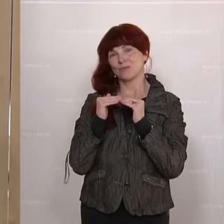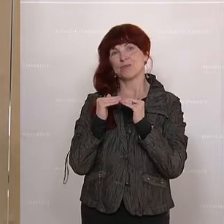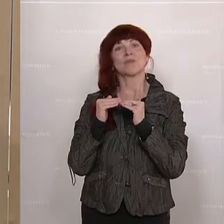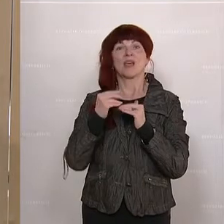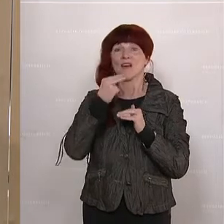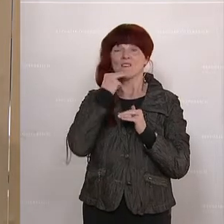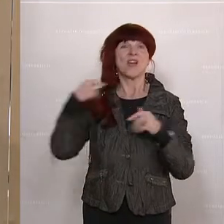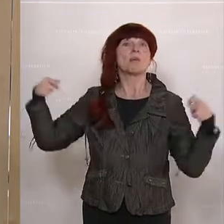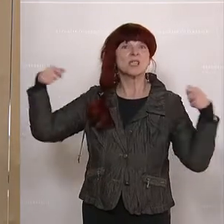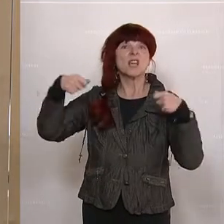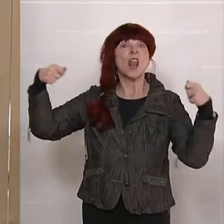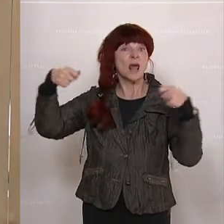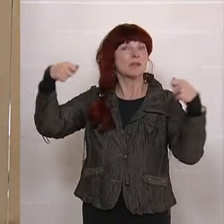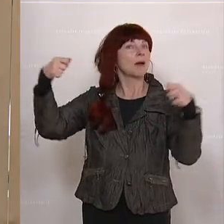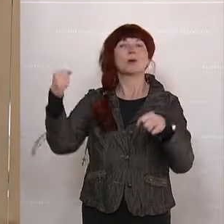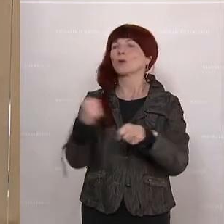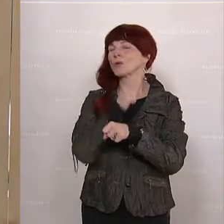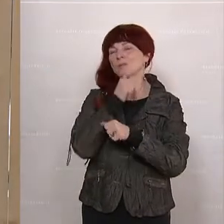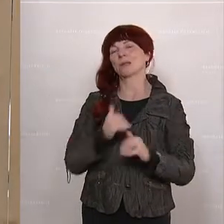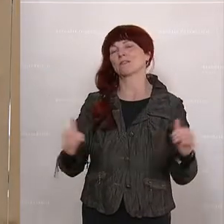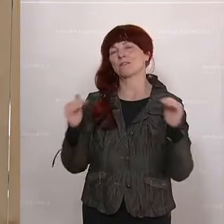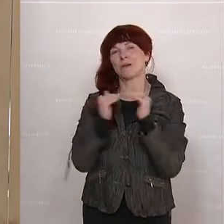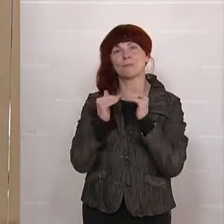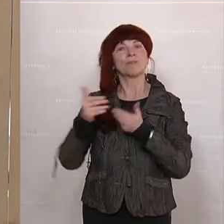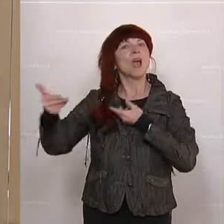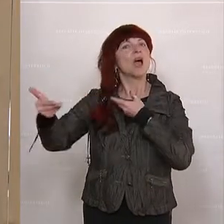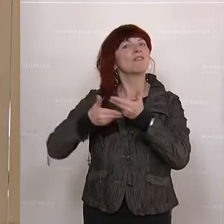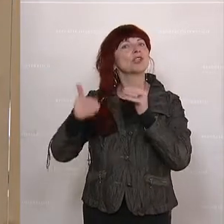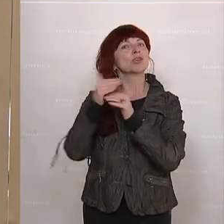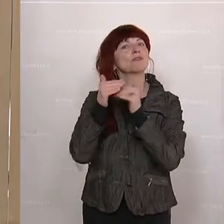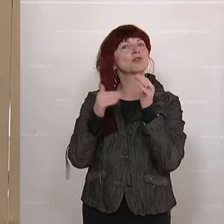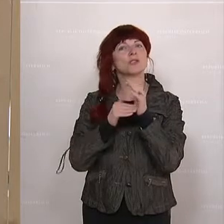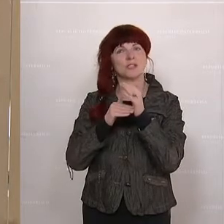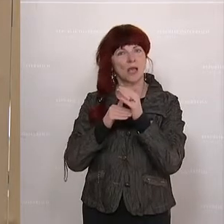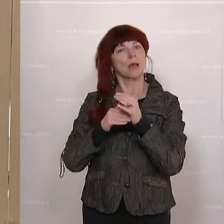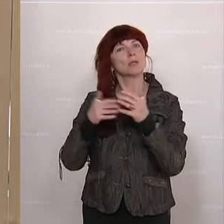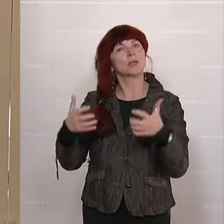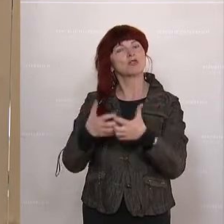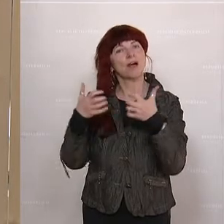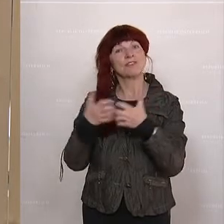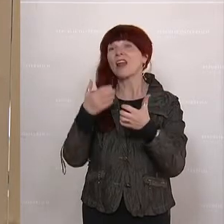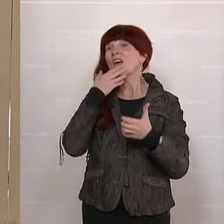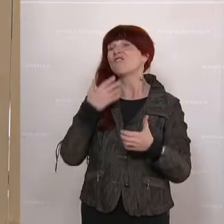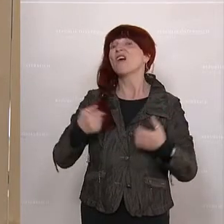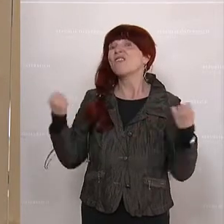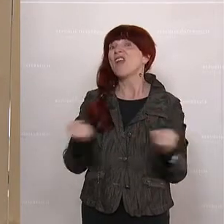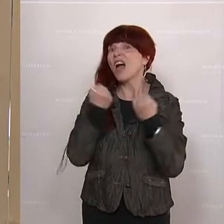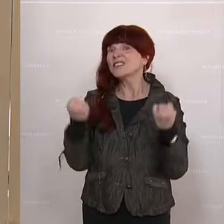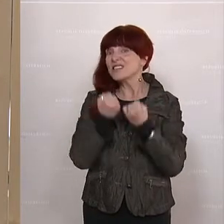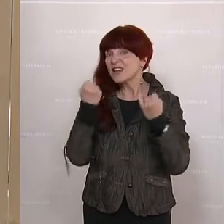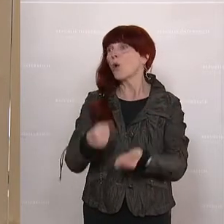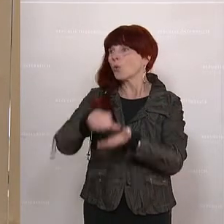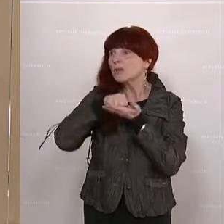die dort einzahlen. Wir haben ein Wirtschaftssystem geschaffen, das die Fleißigen und die Nettozahlerinnen und Nettozahler in diesem Land